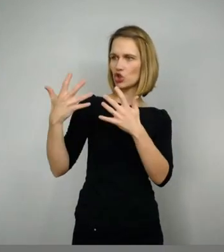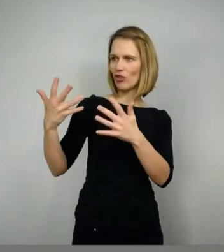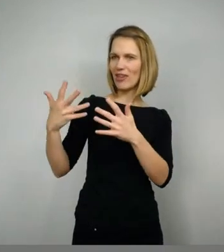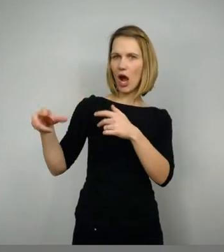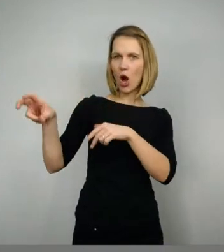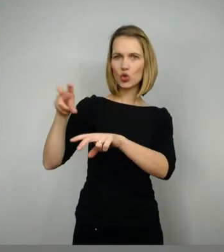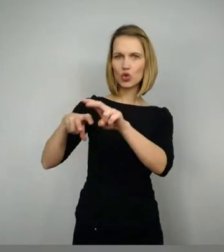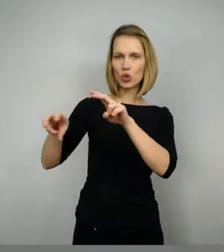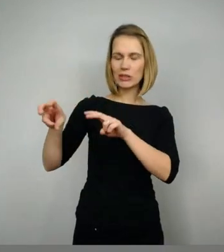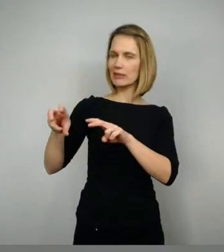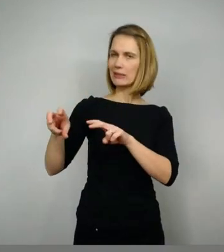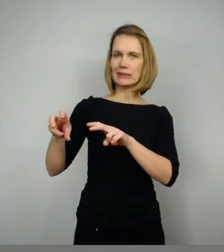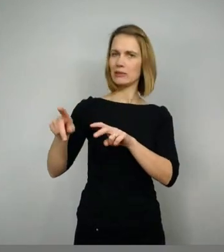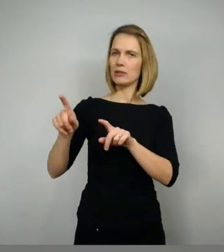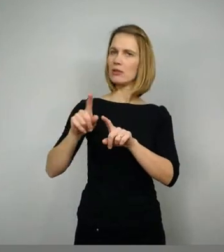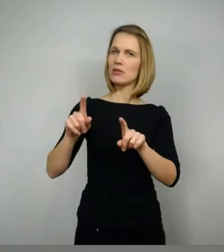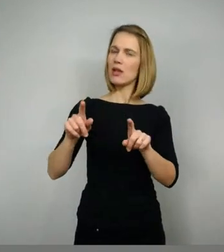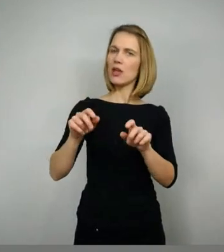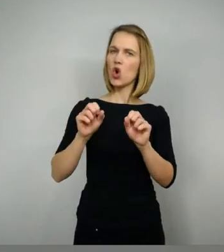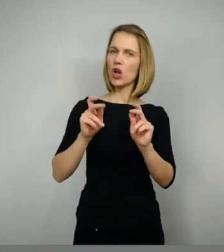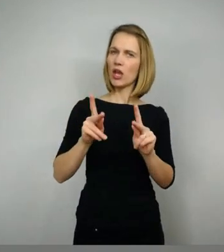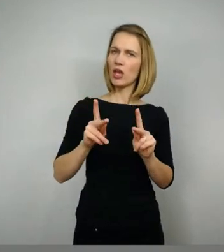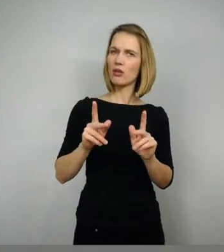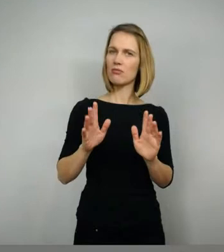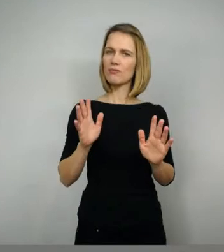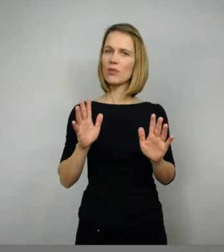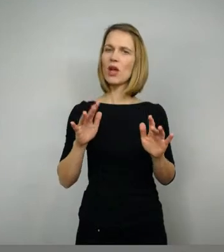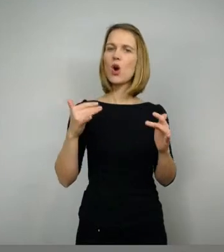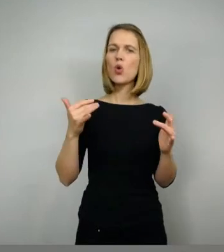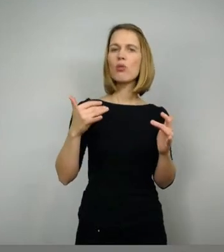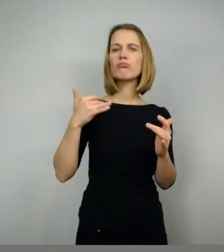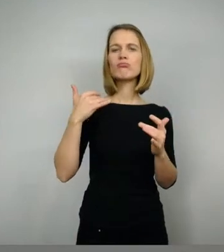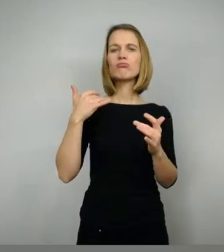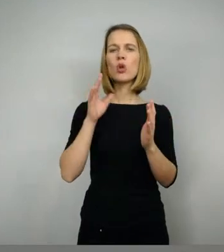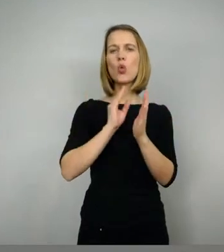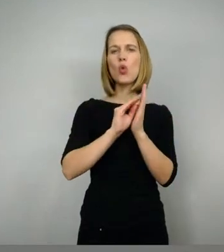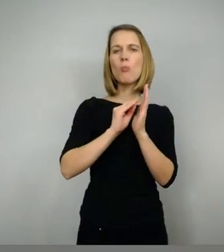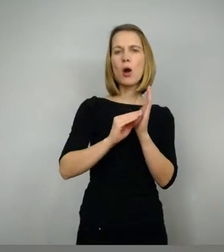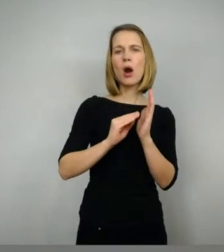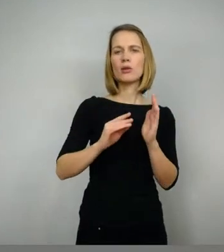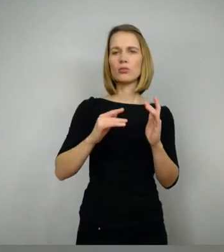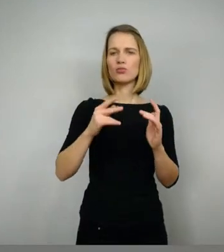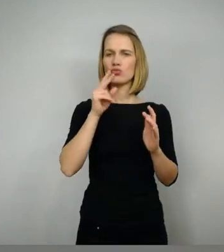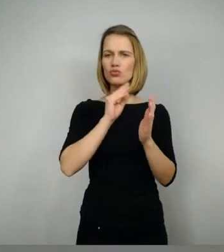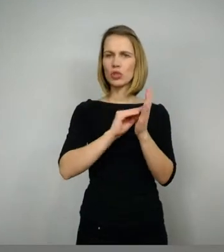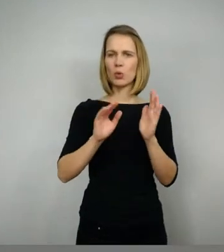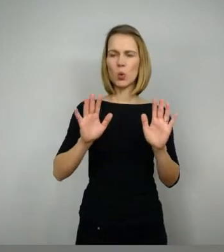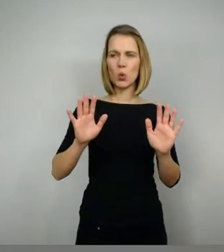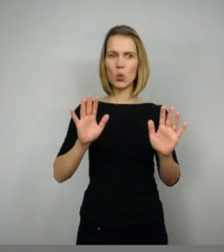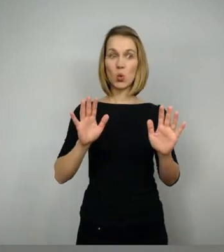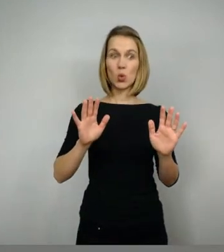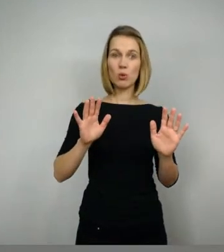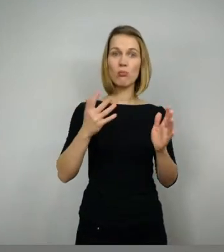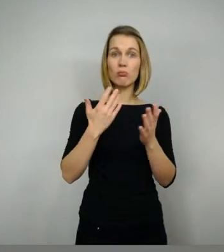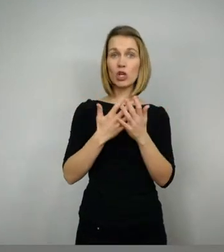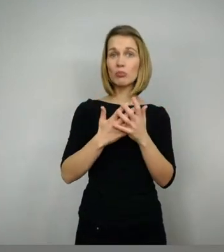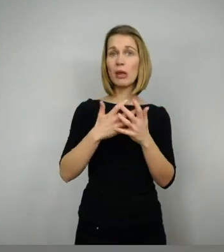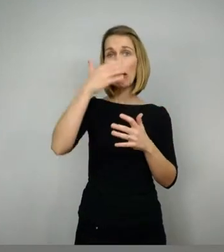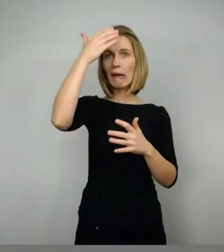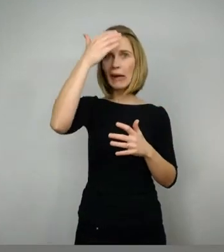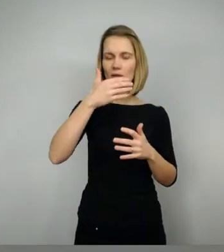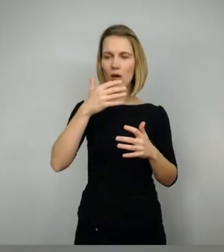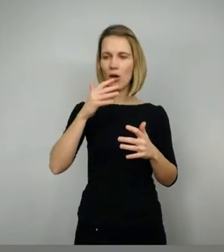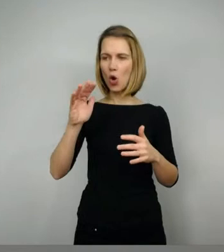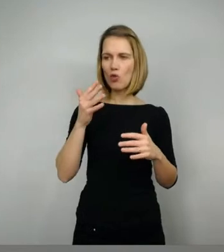Textstellen, vor allem hier in den Romanen, dass die Ritter dann auch tatsächlich eine Pause machen, wenn sie merken, oh, mein Gegner ist erschöpft. Jetzt machen wir eine Pause, weil das wäre